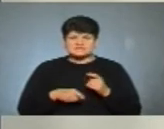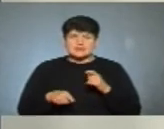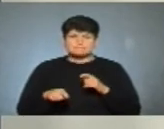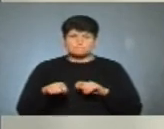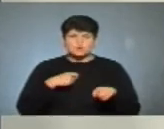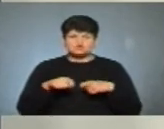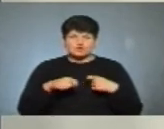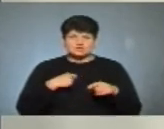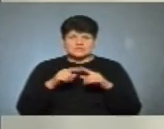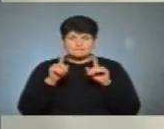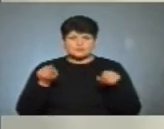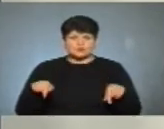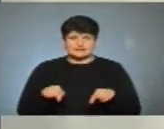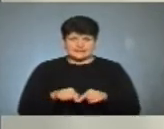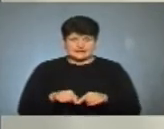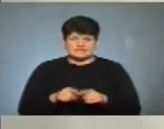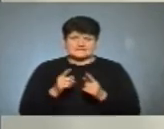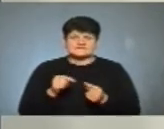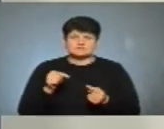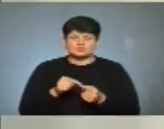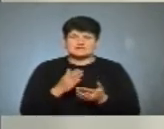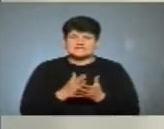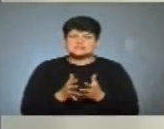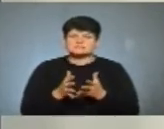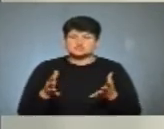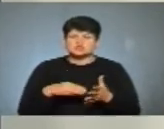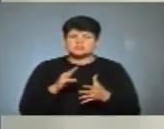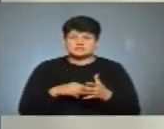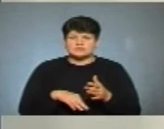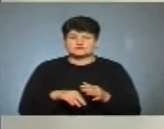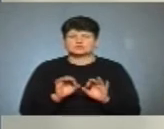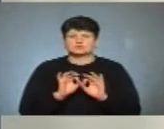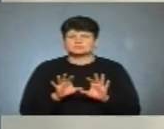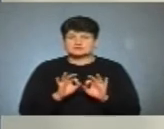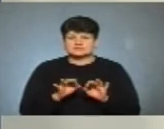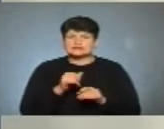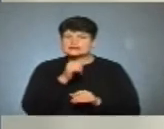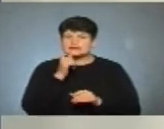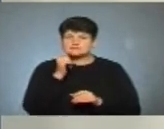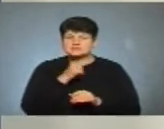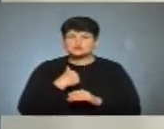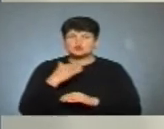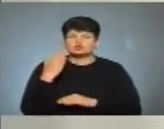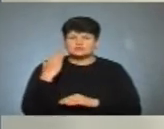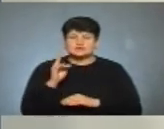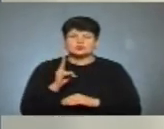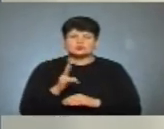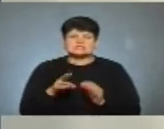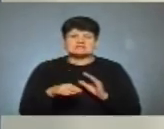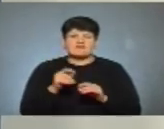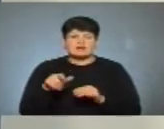бюлетеня. Також, відповідно, є і збільшення штрафів за розголошення таємниці голосування. Ми знаємо, що декто із виборців